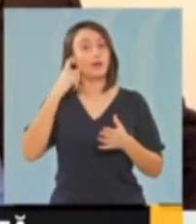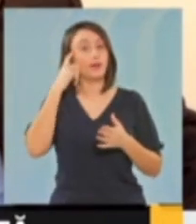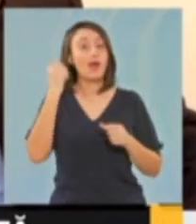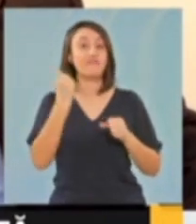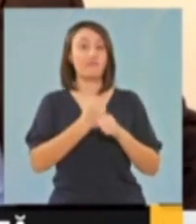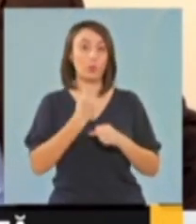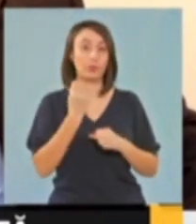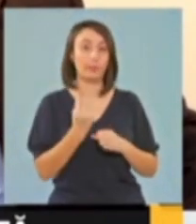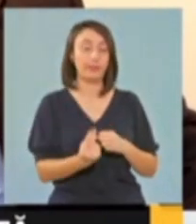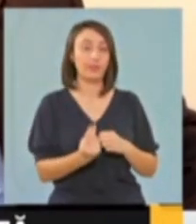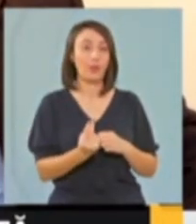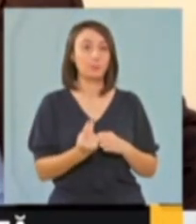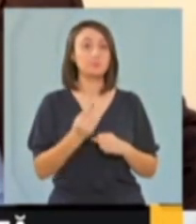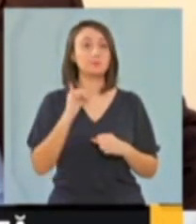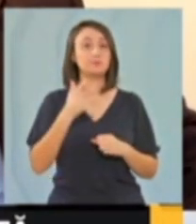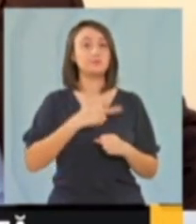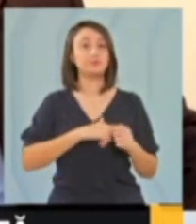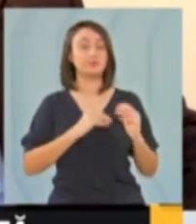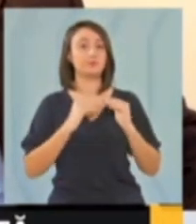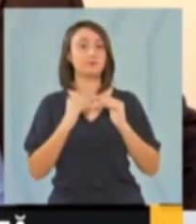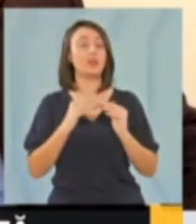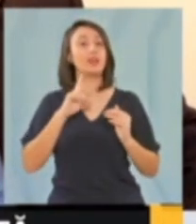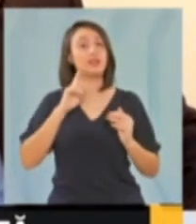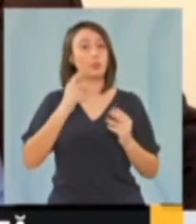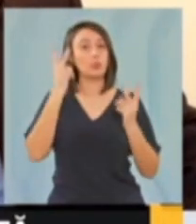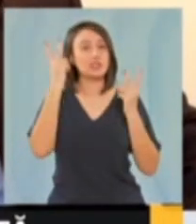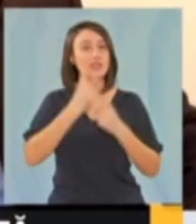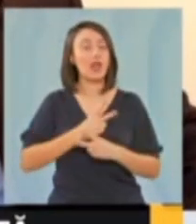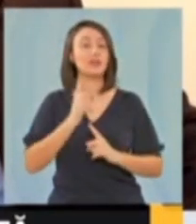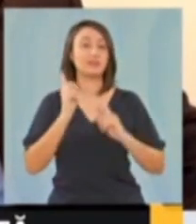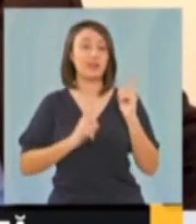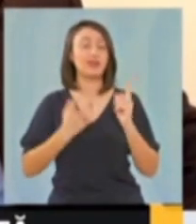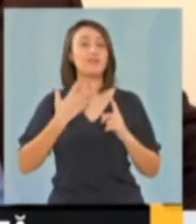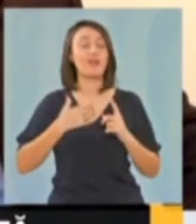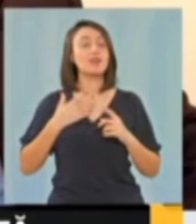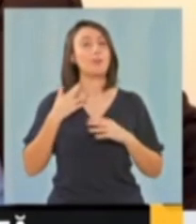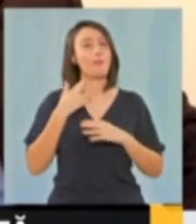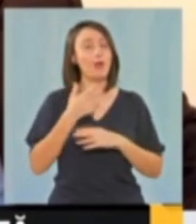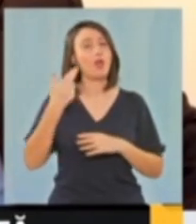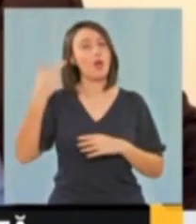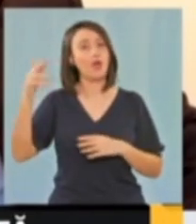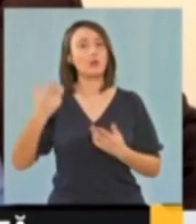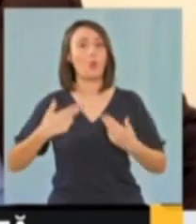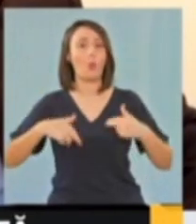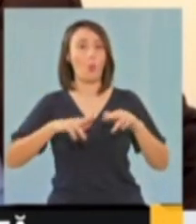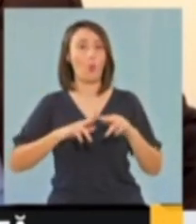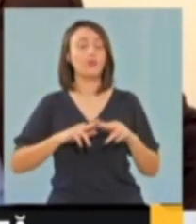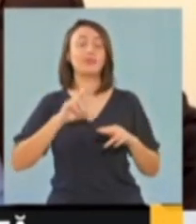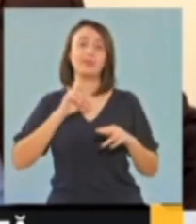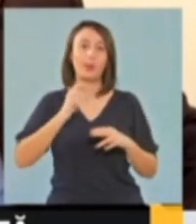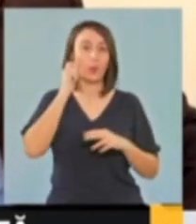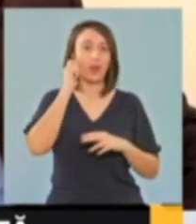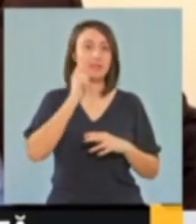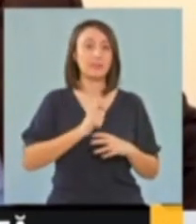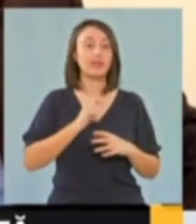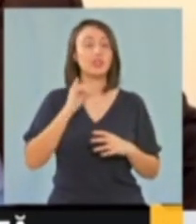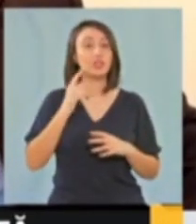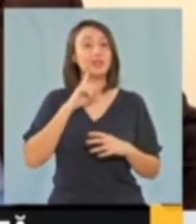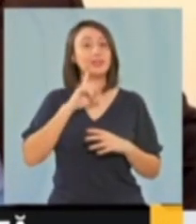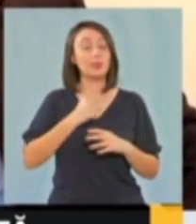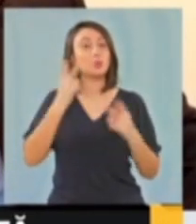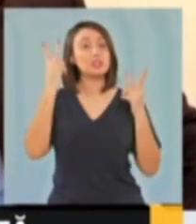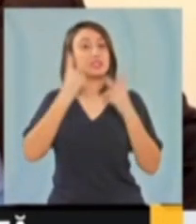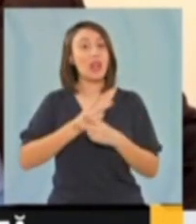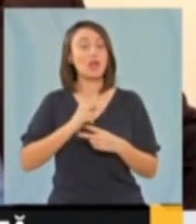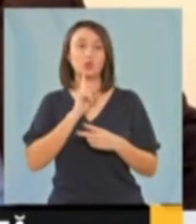bine, iar PSD trebuie să înțeleagă că dacă vrea să meargă înainte cu noi, trebuie să ne respecte și trebuie să